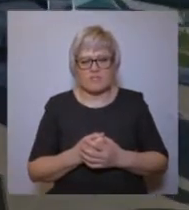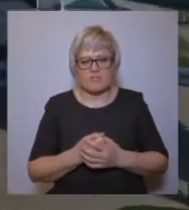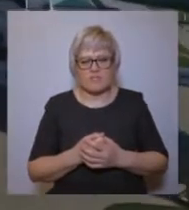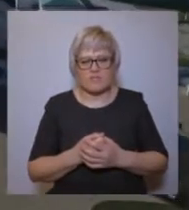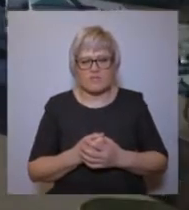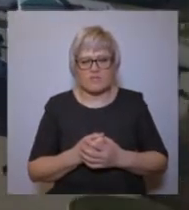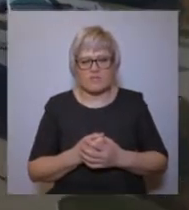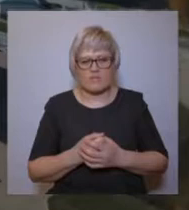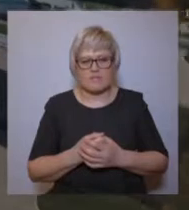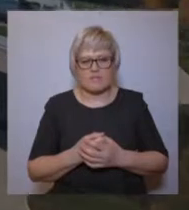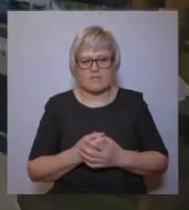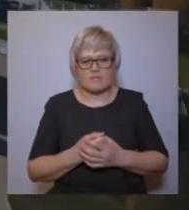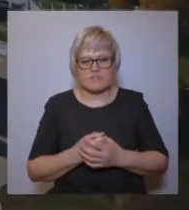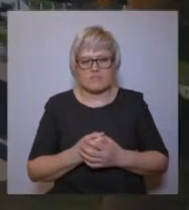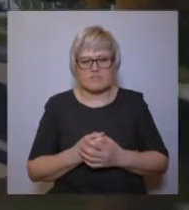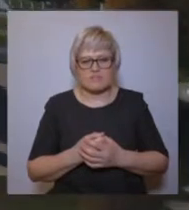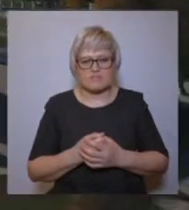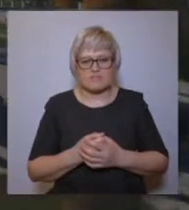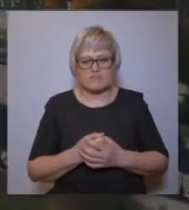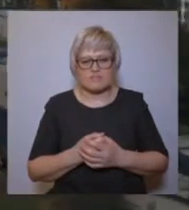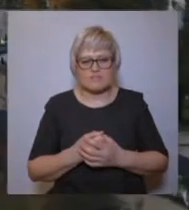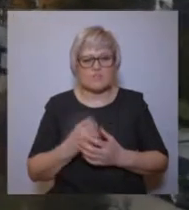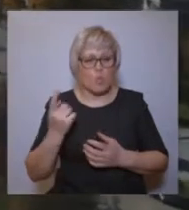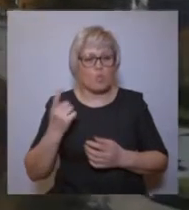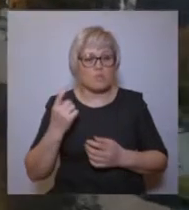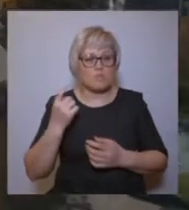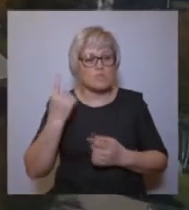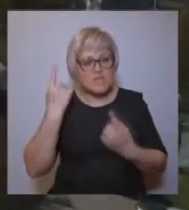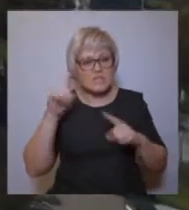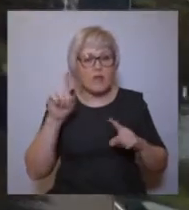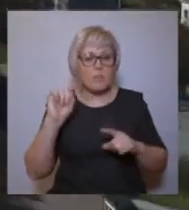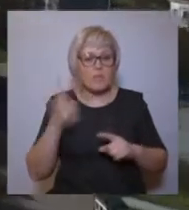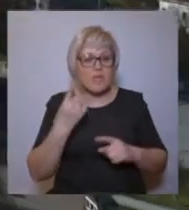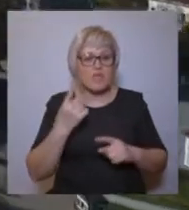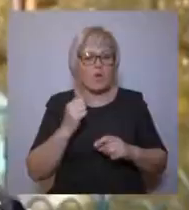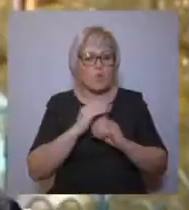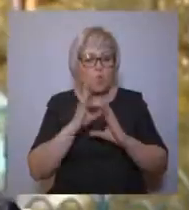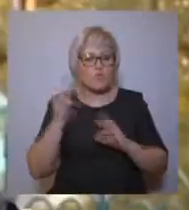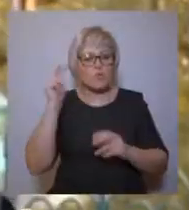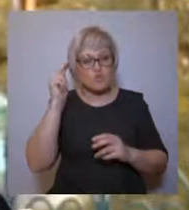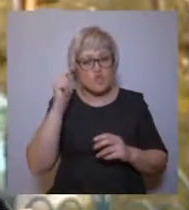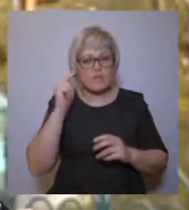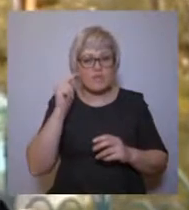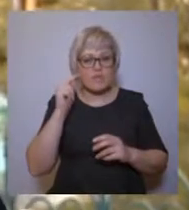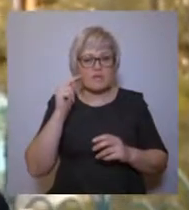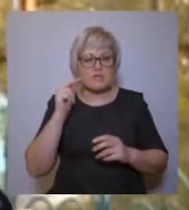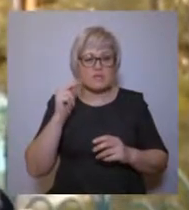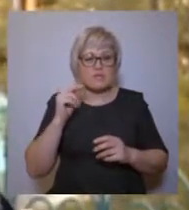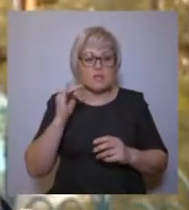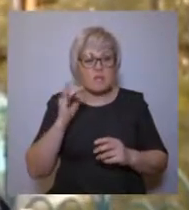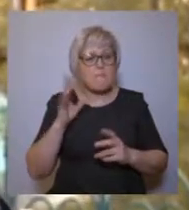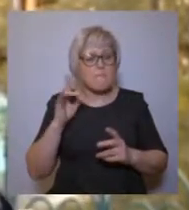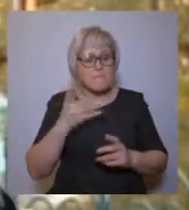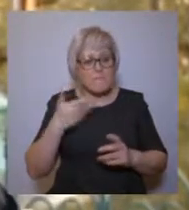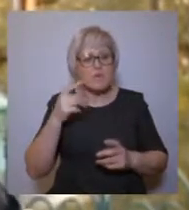схимический постриг. Так вот, он создал первое духовное учебное заведение в 1703 году. И слава Богу, что